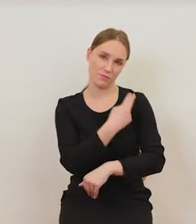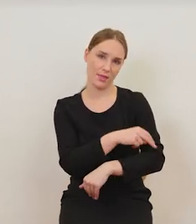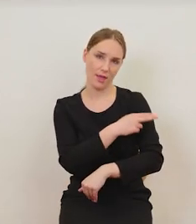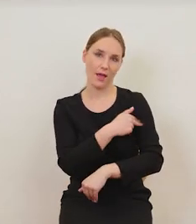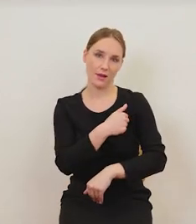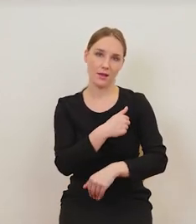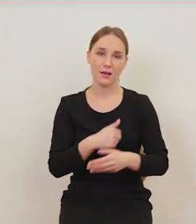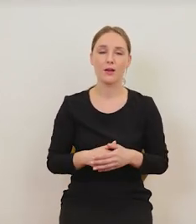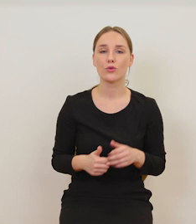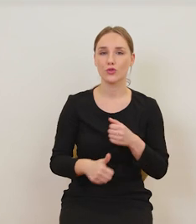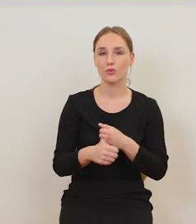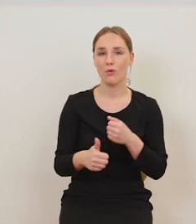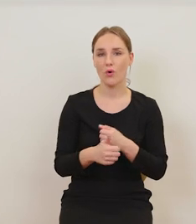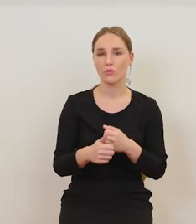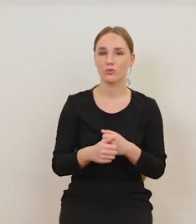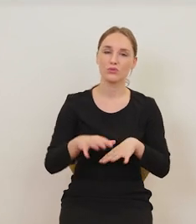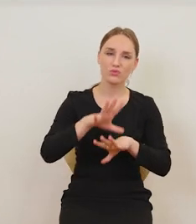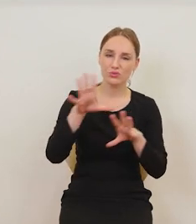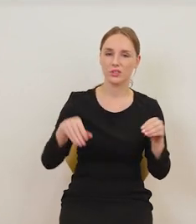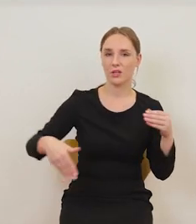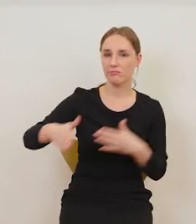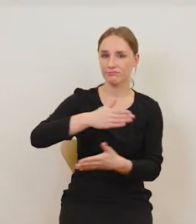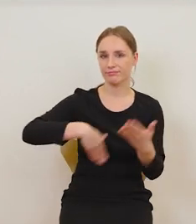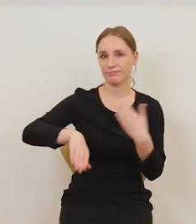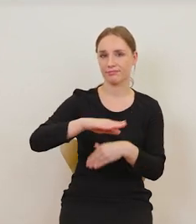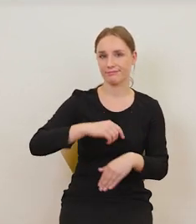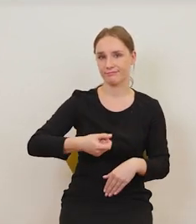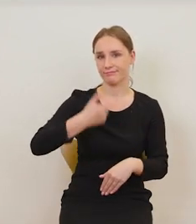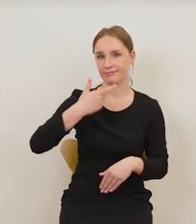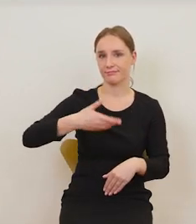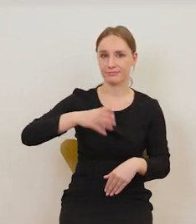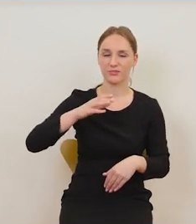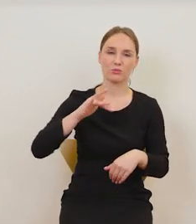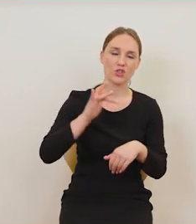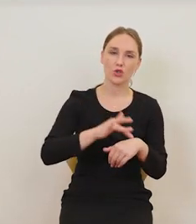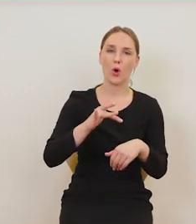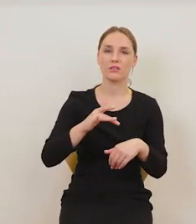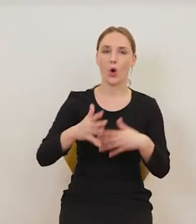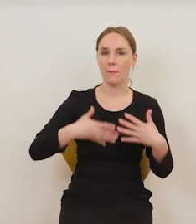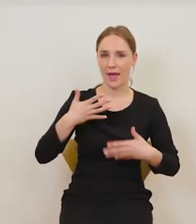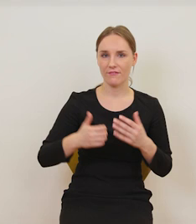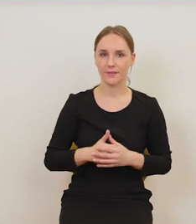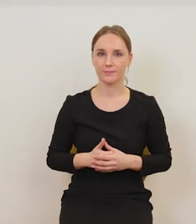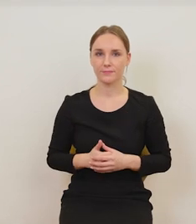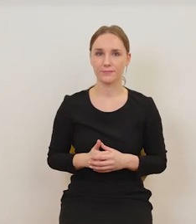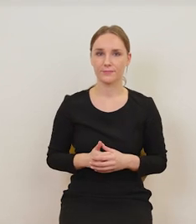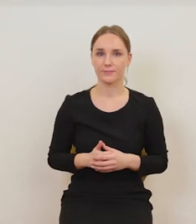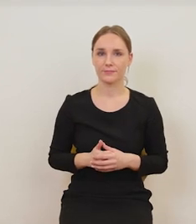z powodu tych wszystkich skutków i ciężkich objawów.